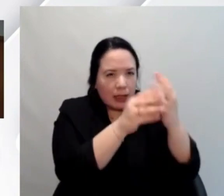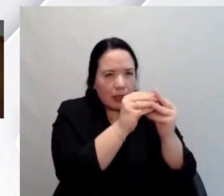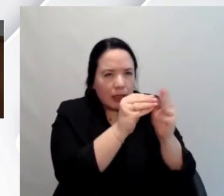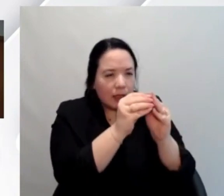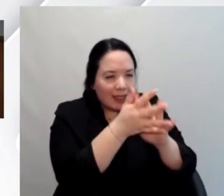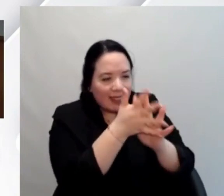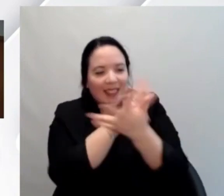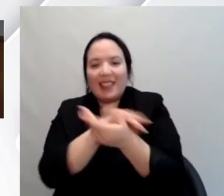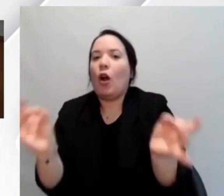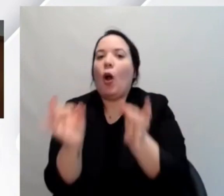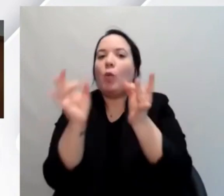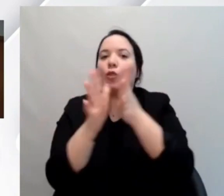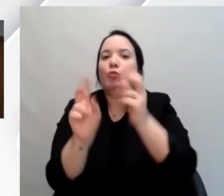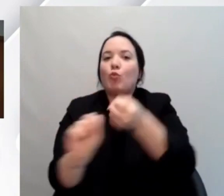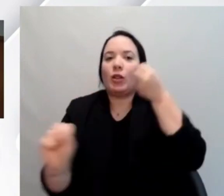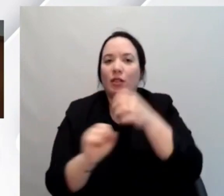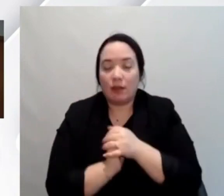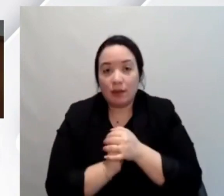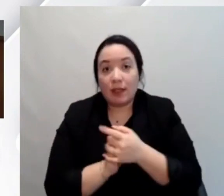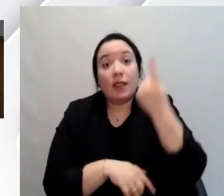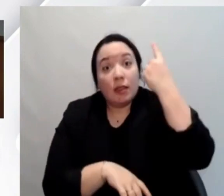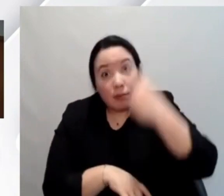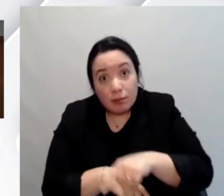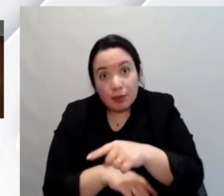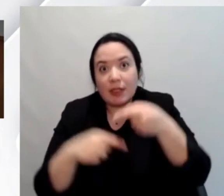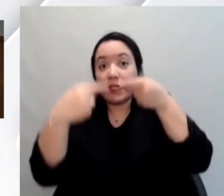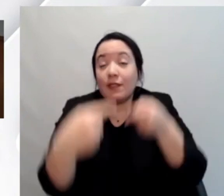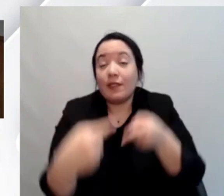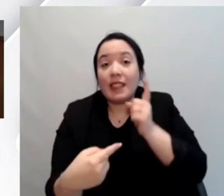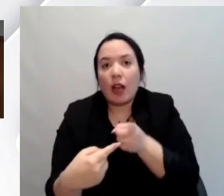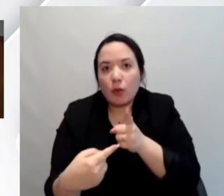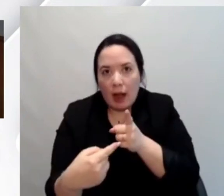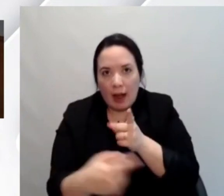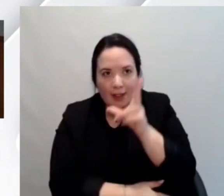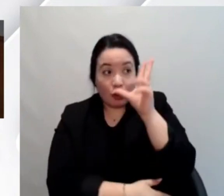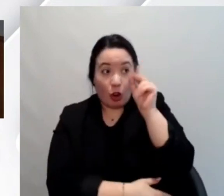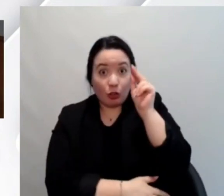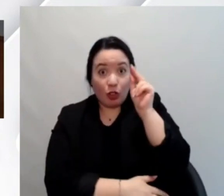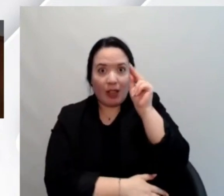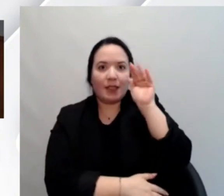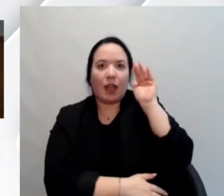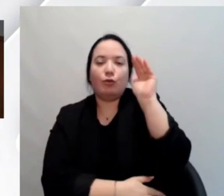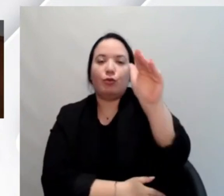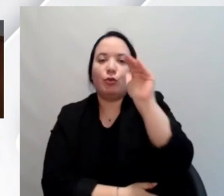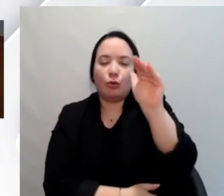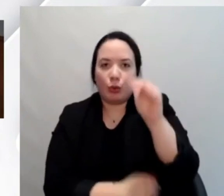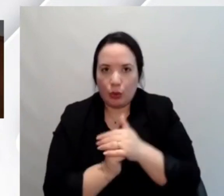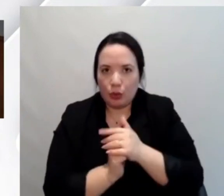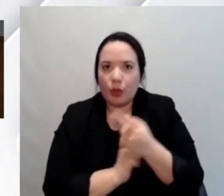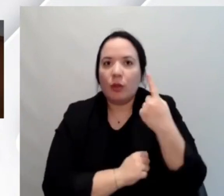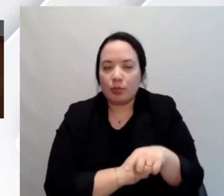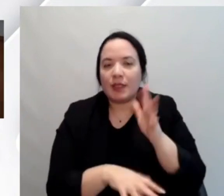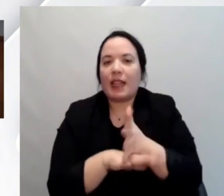l'opportunità più grande la sfida più grande è la conoscenza ed è il futuro io vorrei chiudere il mio